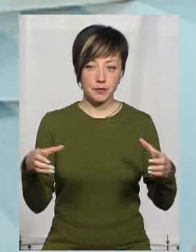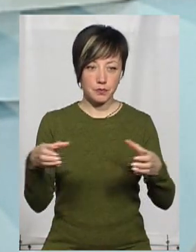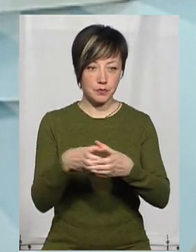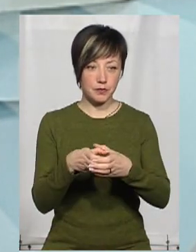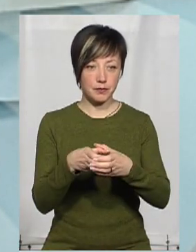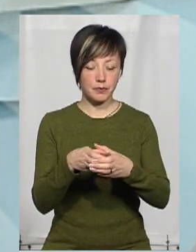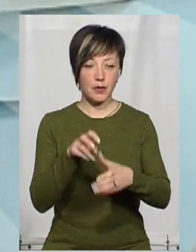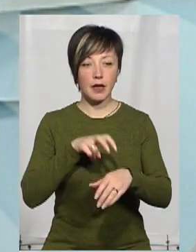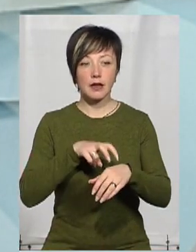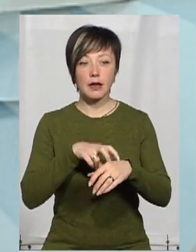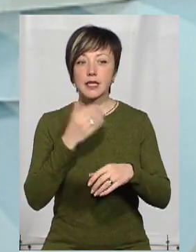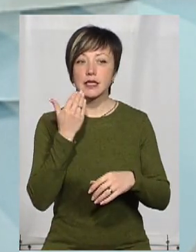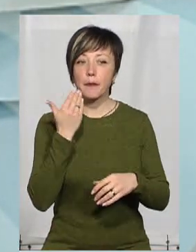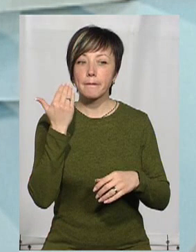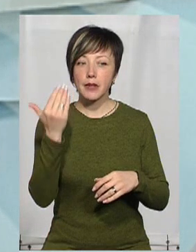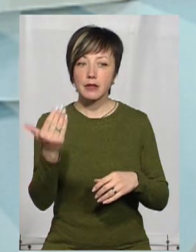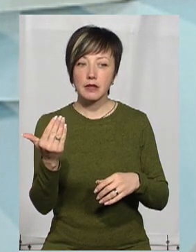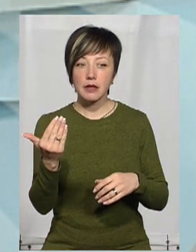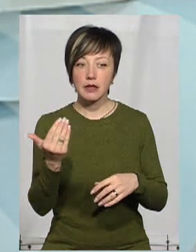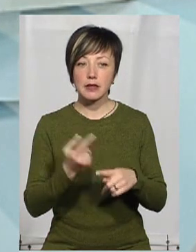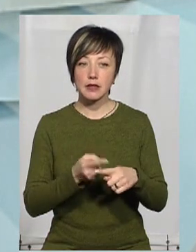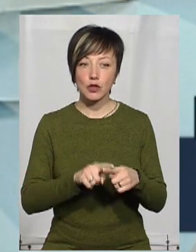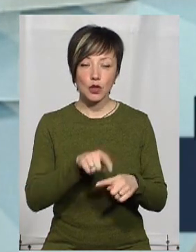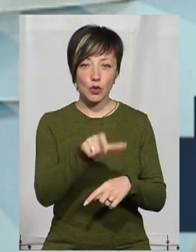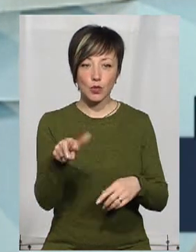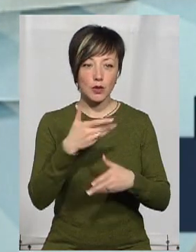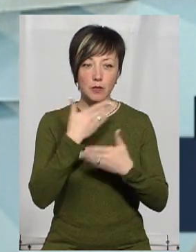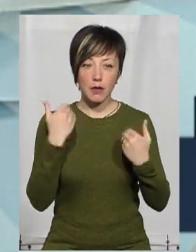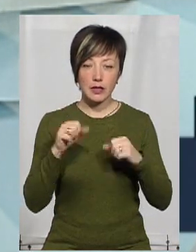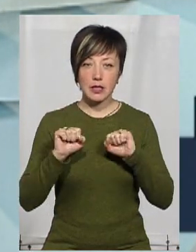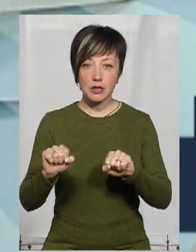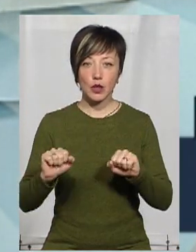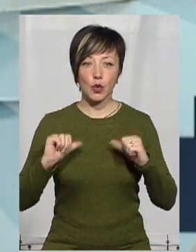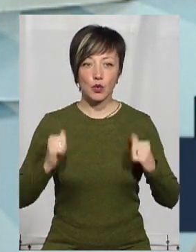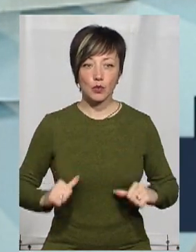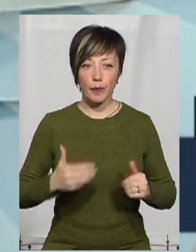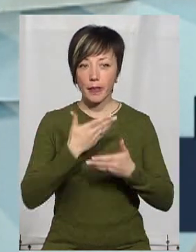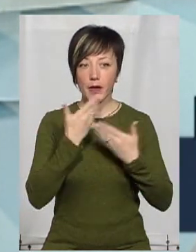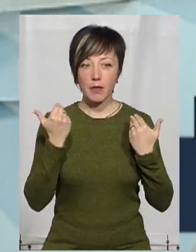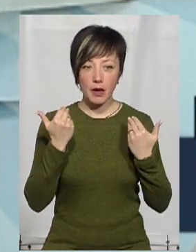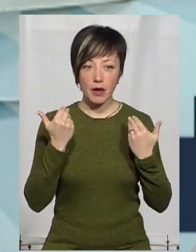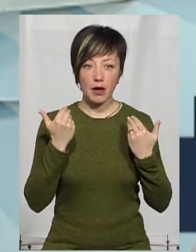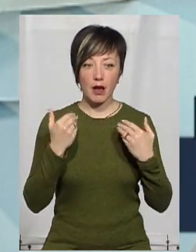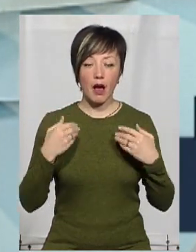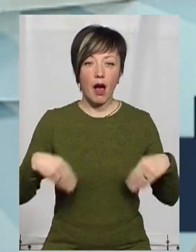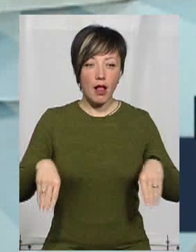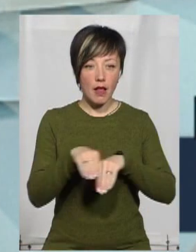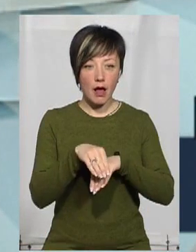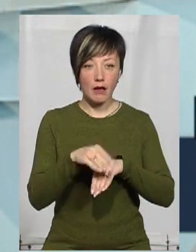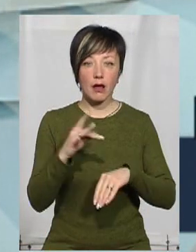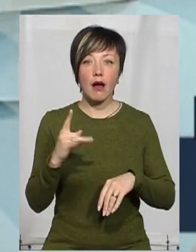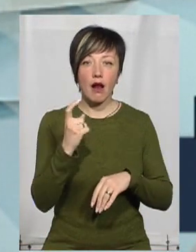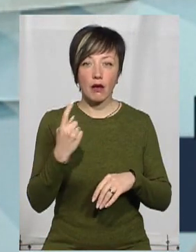бригадам. Ми позвонили і запитали, ці люди не мають захисних костюмів, вони не мають захисних халатів